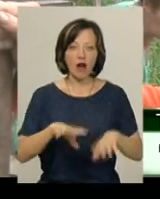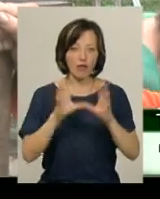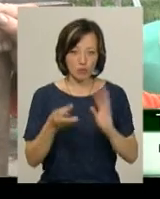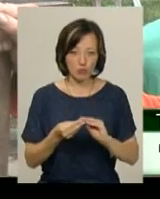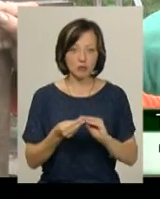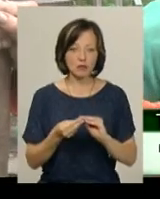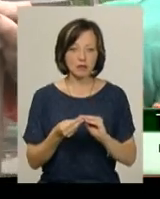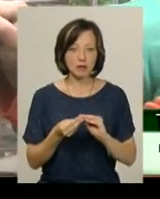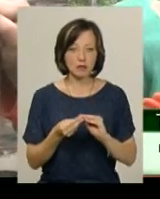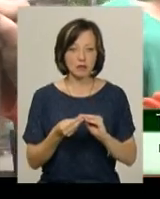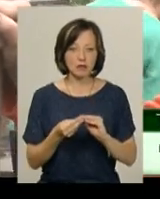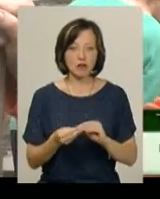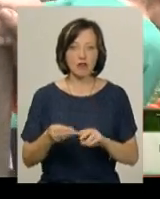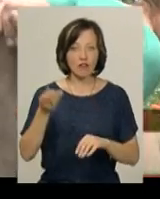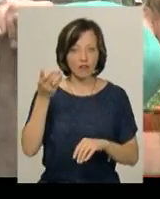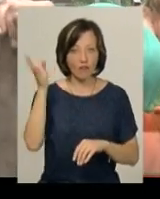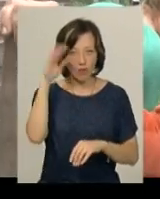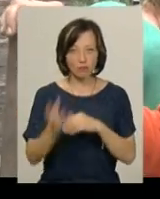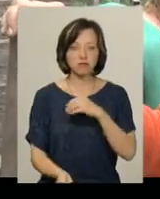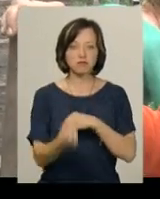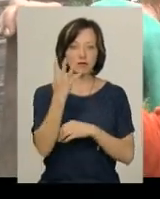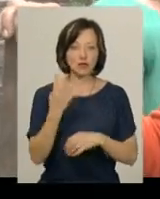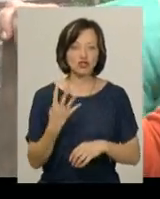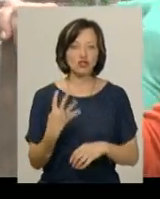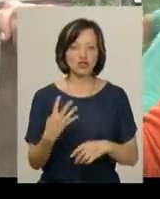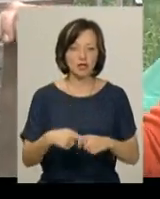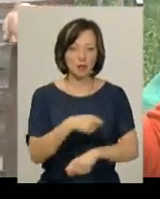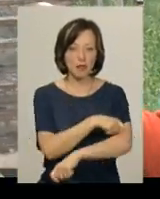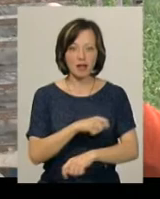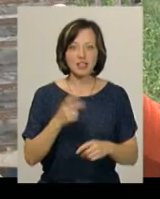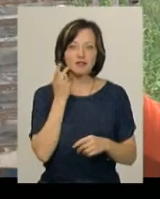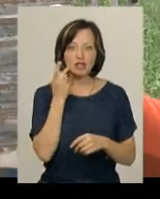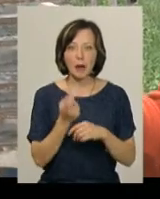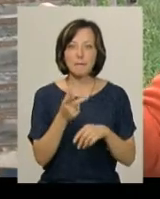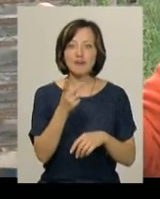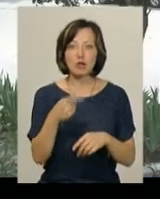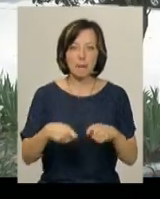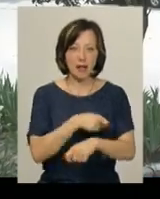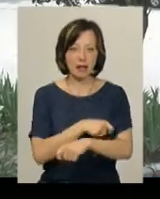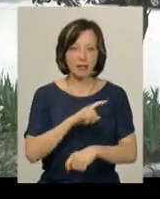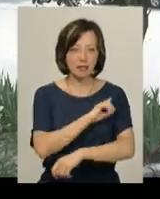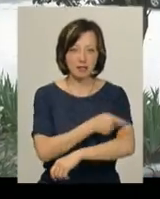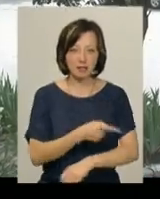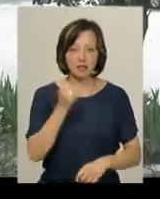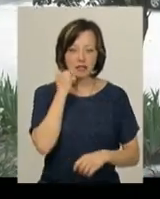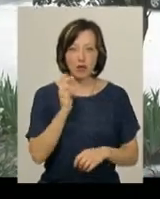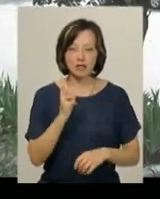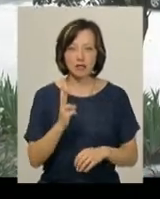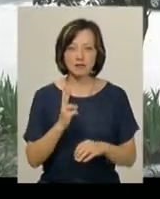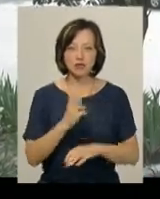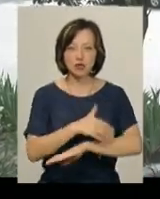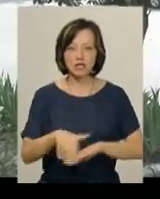ну фонтан вчора робив 4 метри, обов'язково так півтори, не дуже сильно. На Старокостянтинському шосе 7